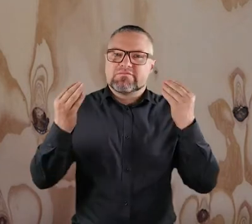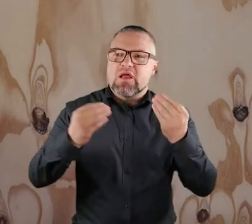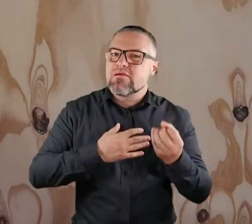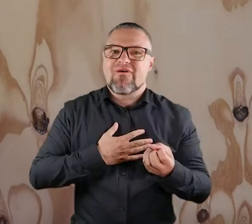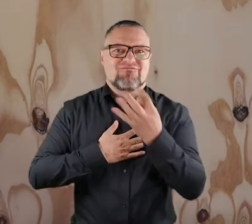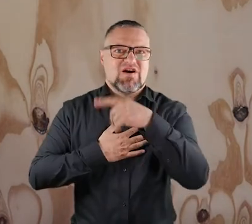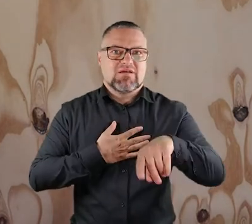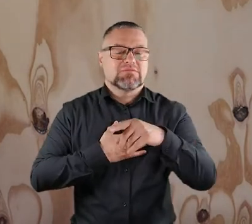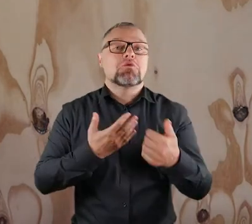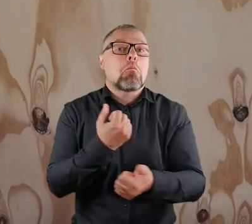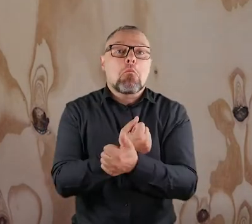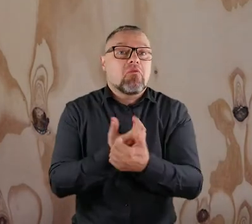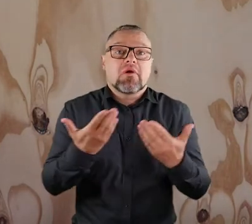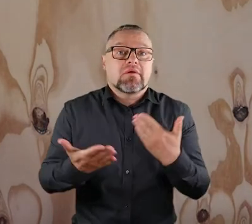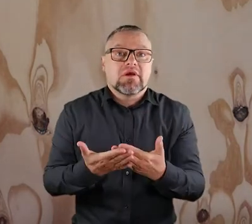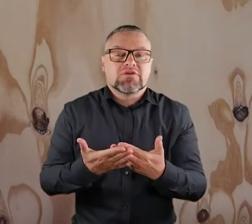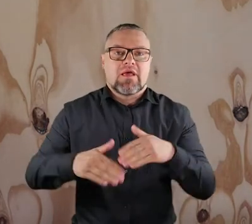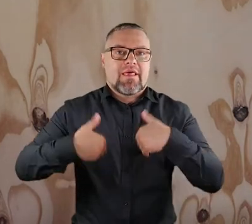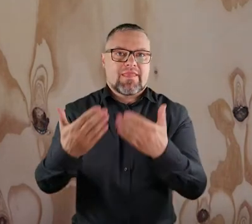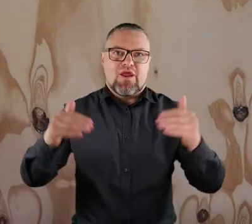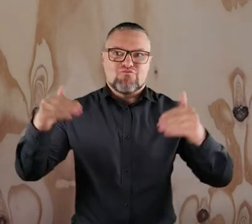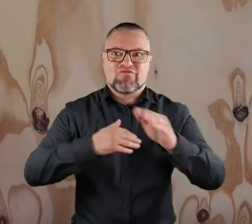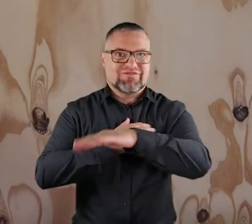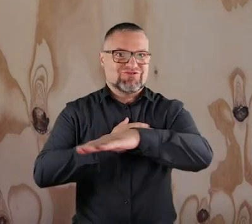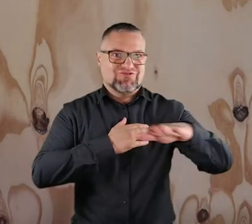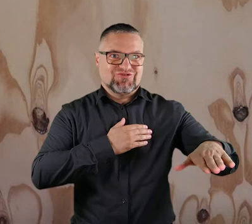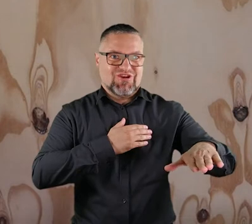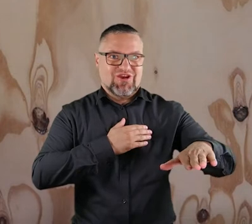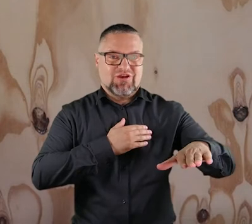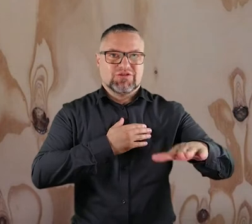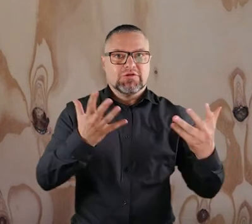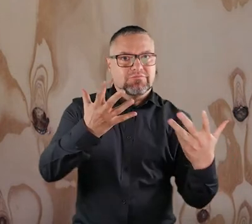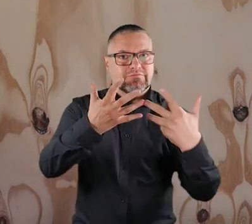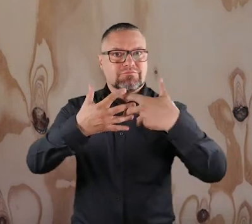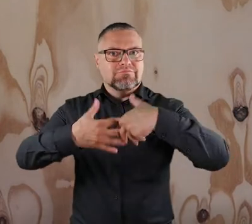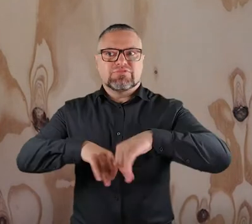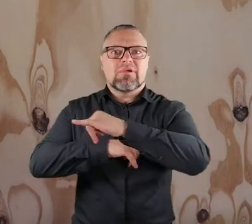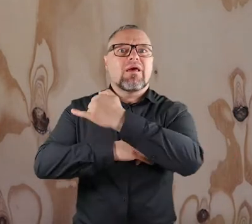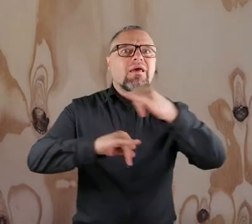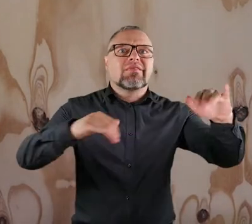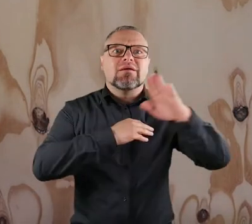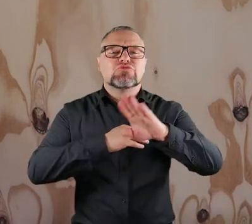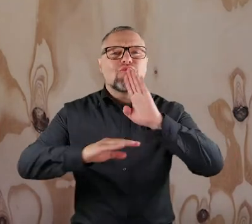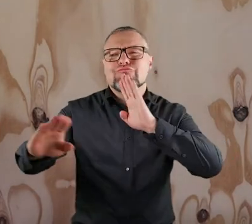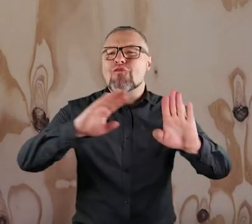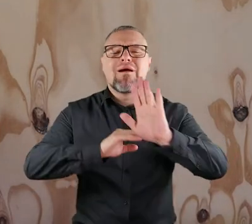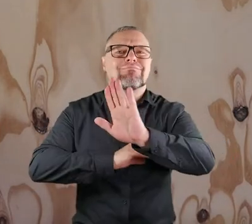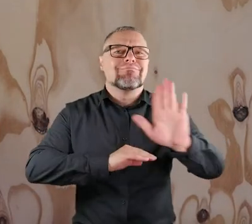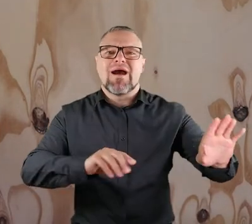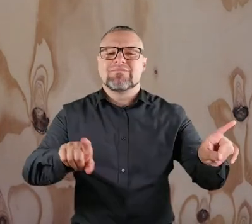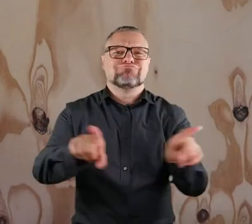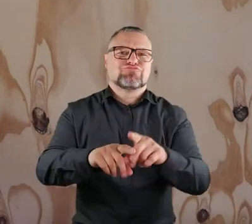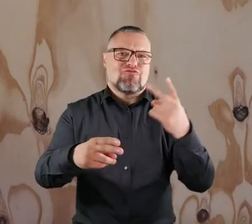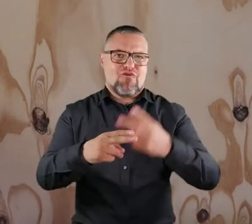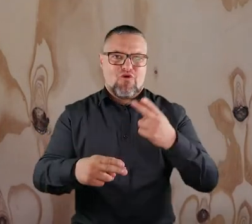to wspaniałe wyjazdy też z tego powodu, że dają możliwość dzieciom zintegrowania się z innymi dziećmi, które przeszły przez tą